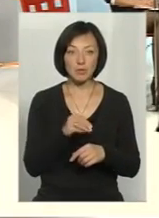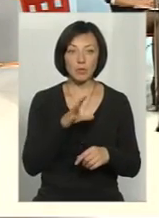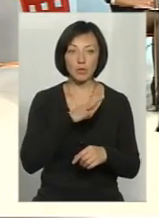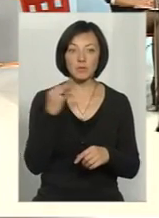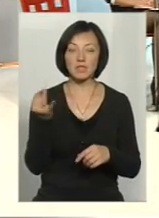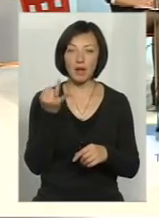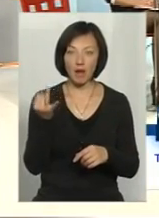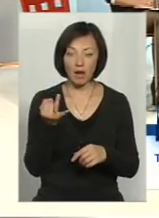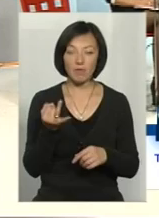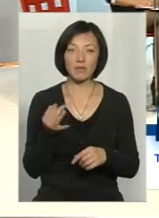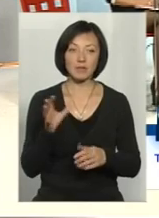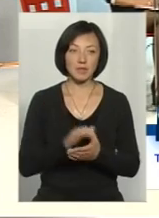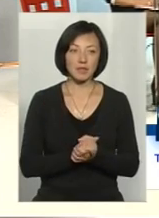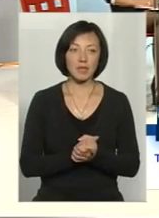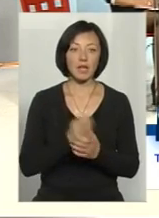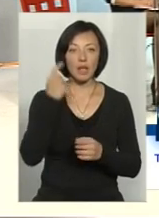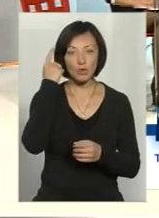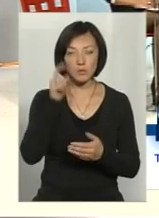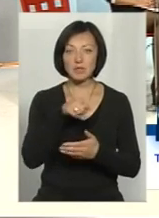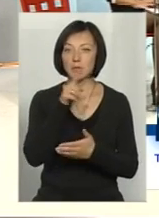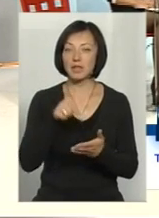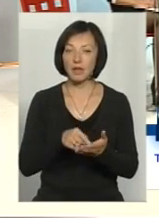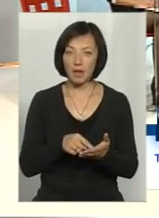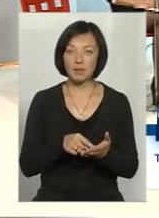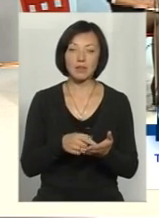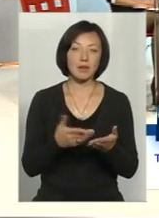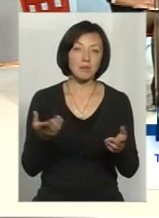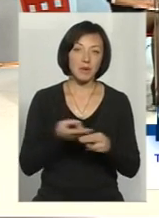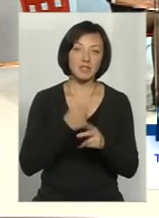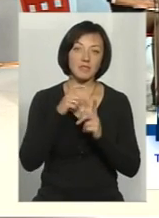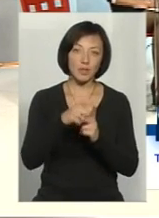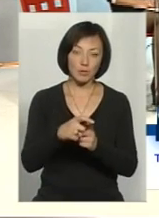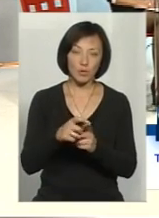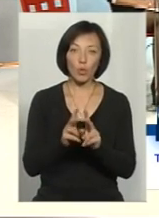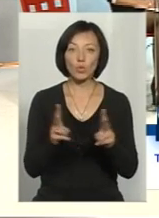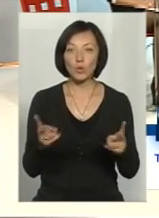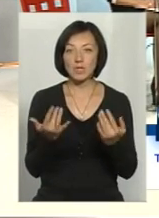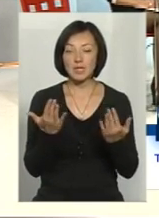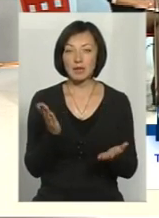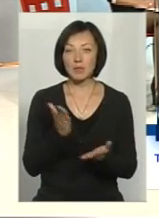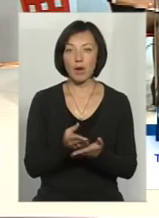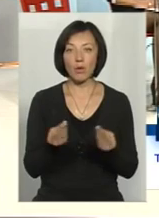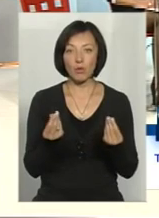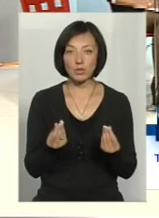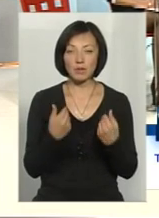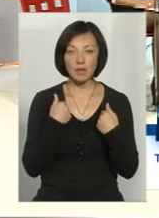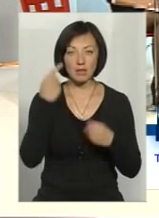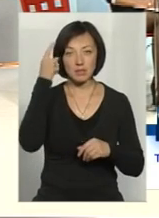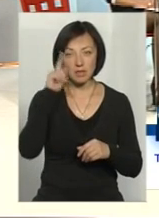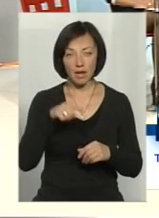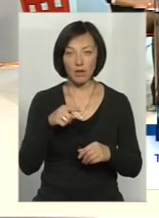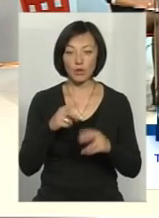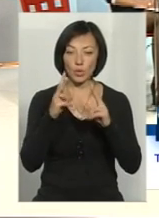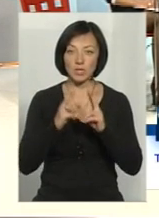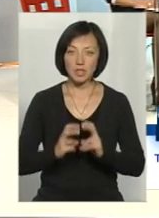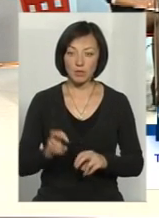цікаво таку саму інформацію отримати в паспорті. Так, запитання риторичне. Хто скільки має коштів? Наскільки мені відомо, оце